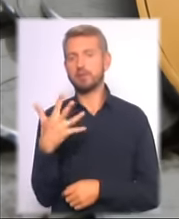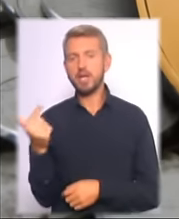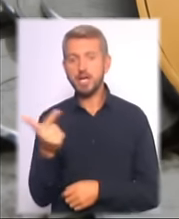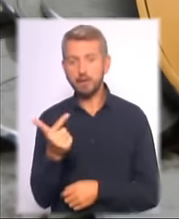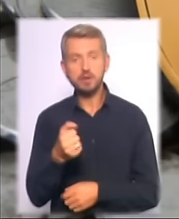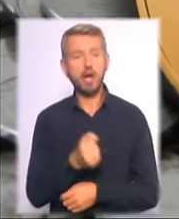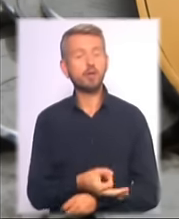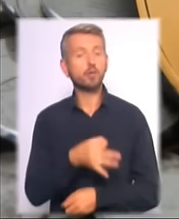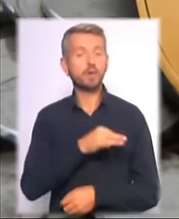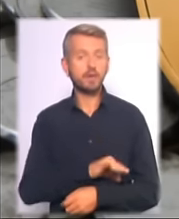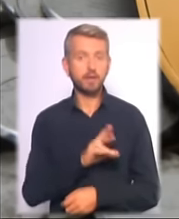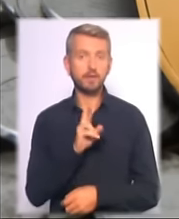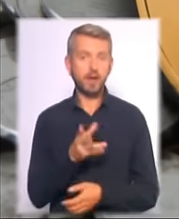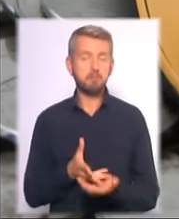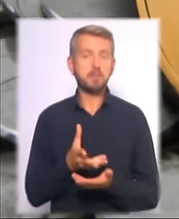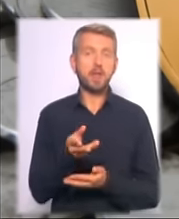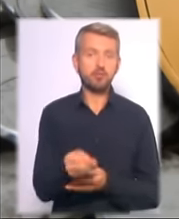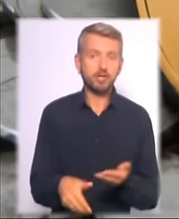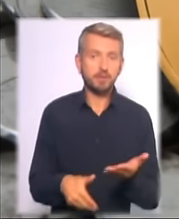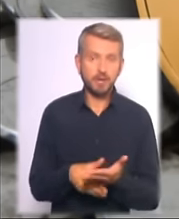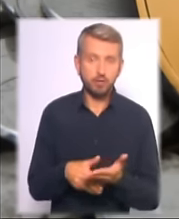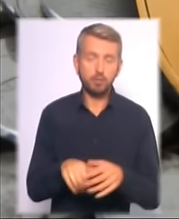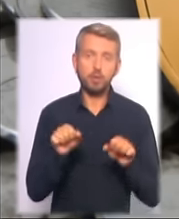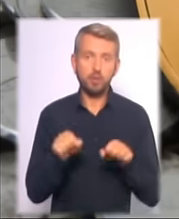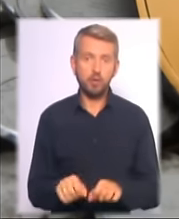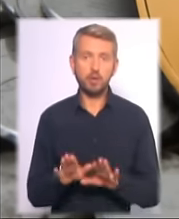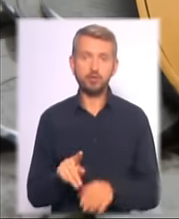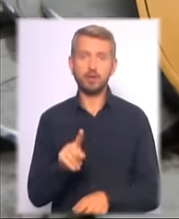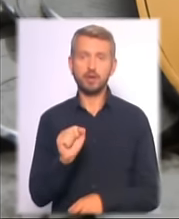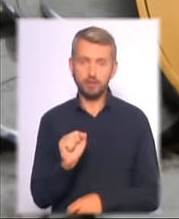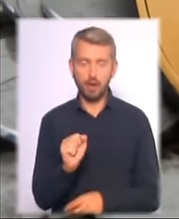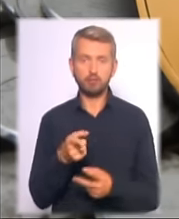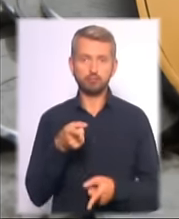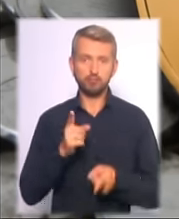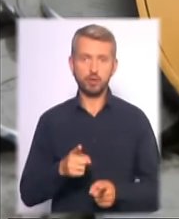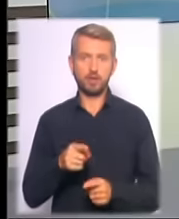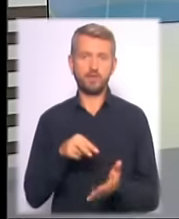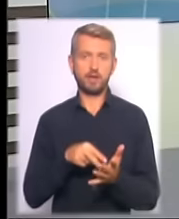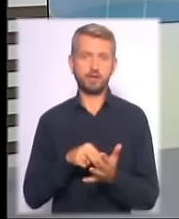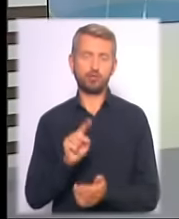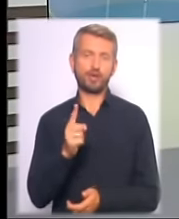скористатися як платіжним засобом неї можливо лише за номінальною вартістю.